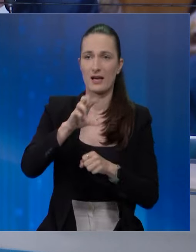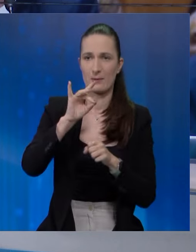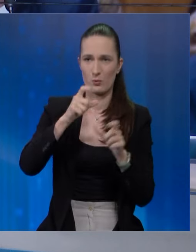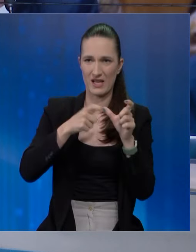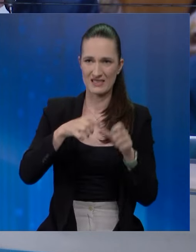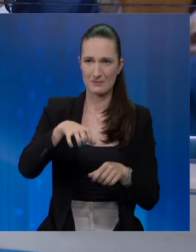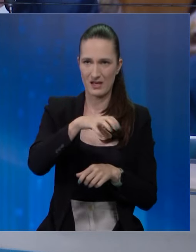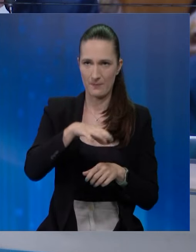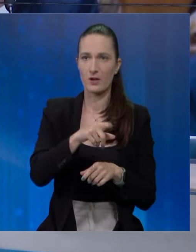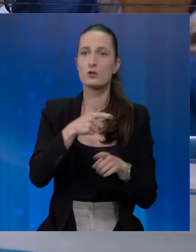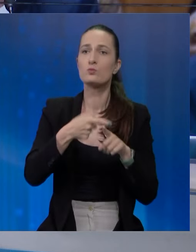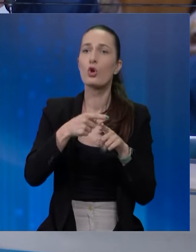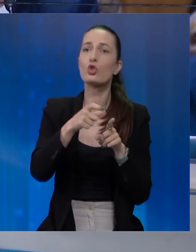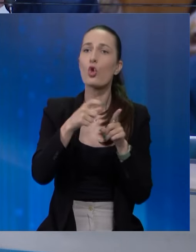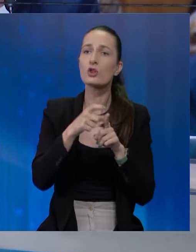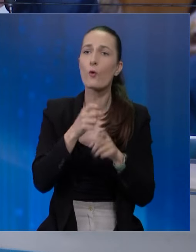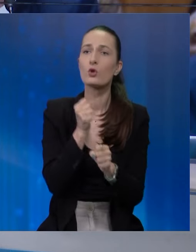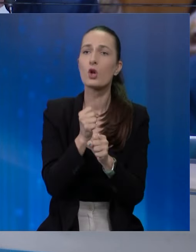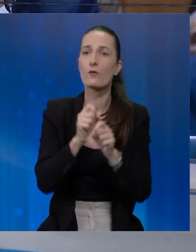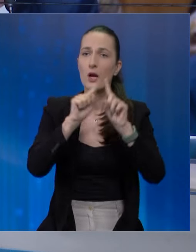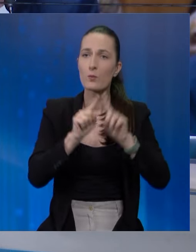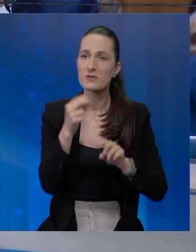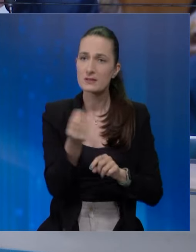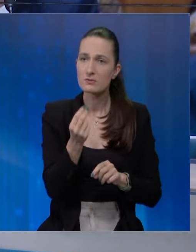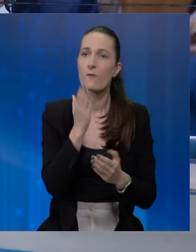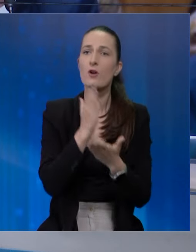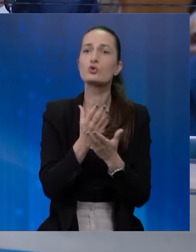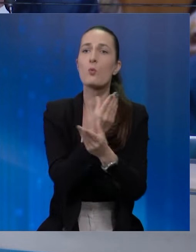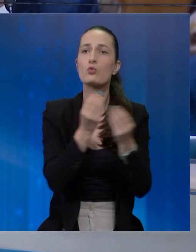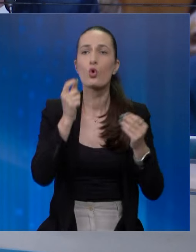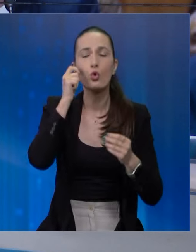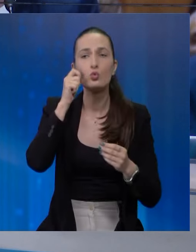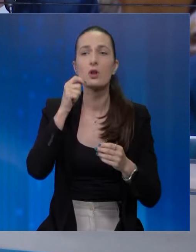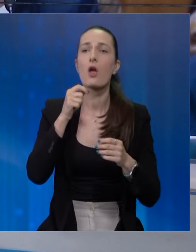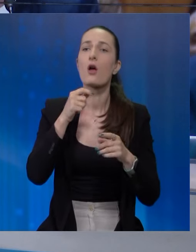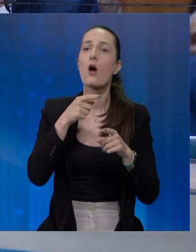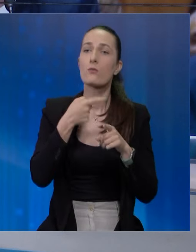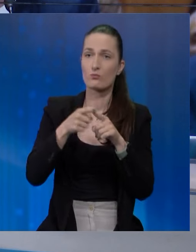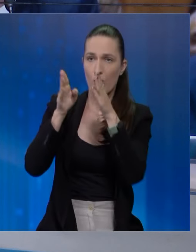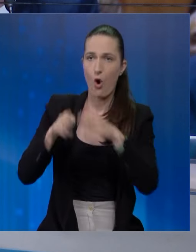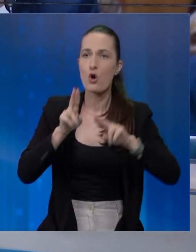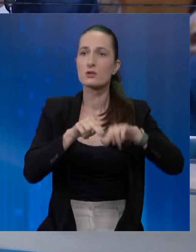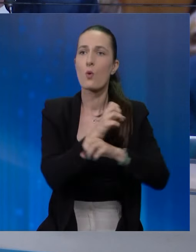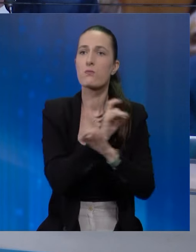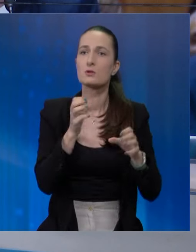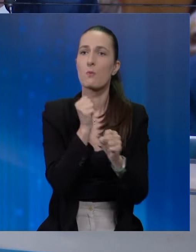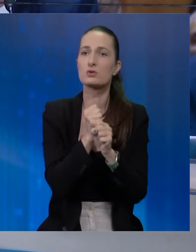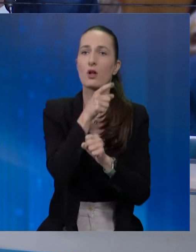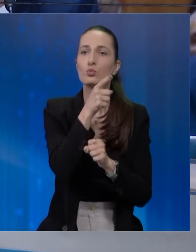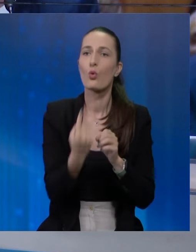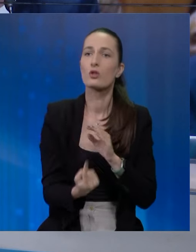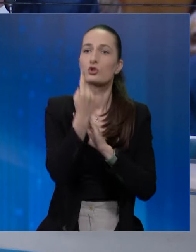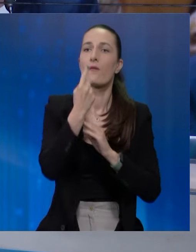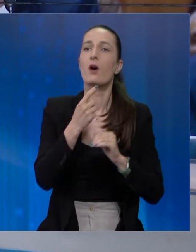Srpska. A zbog Dodikovog djelovanja u Republike Srpskoj je već mnogo ljudi ostalo bez posla. To se odražava na poslovanje i